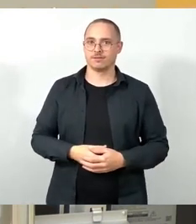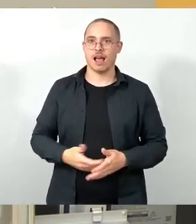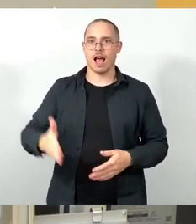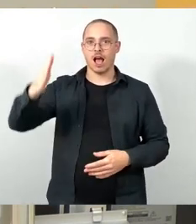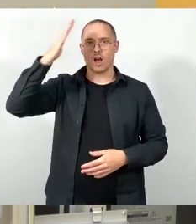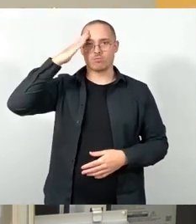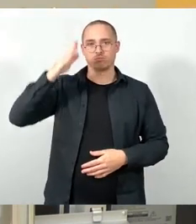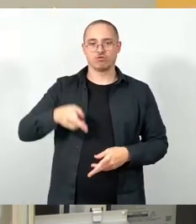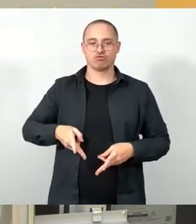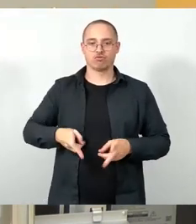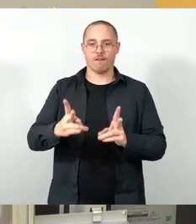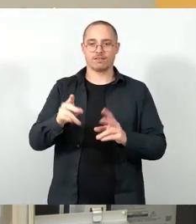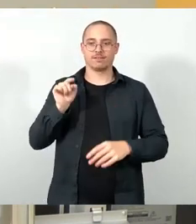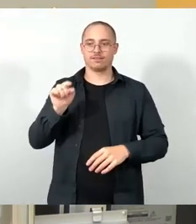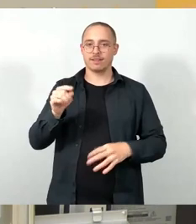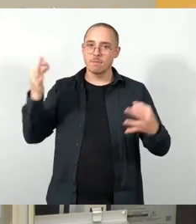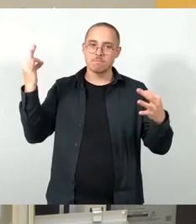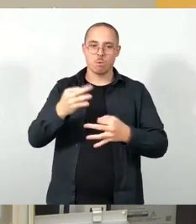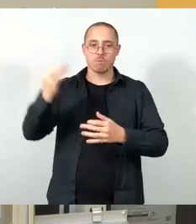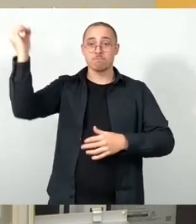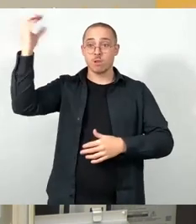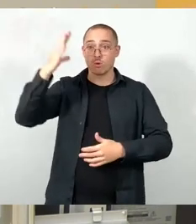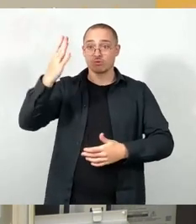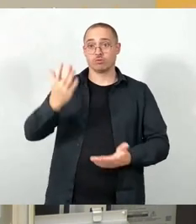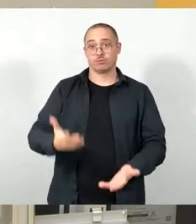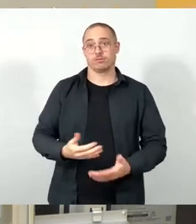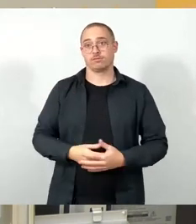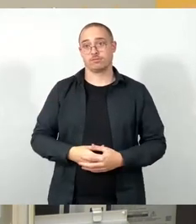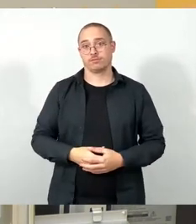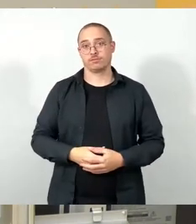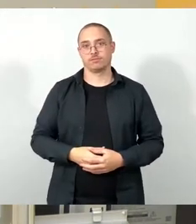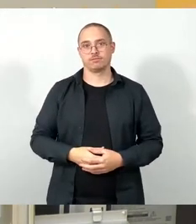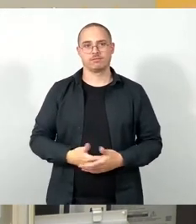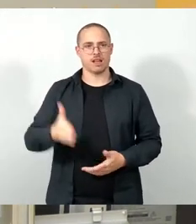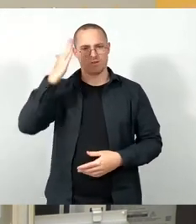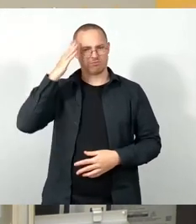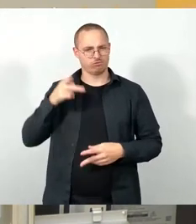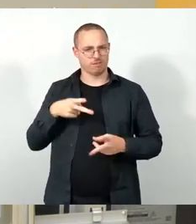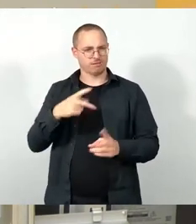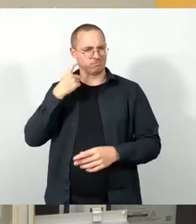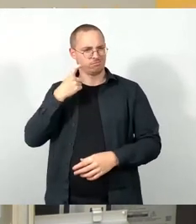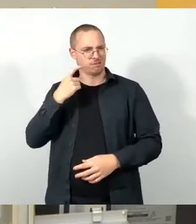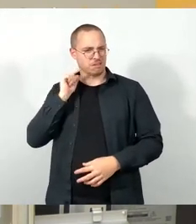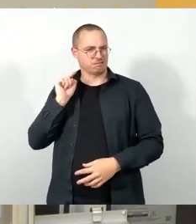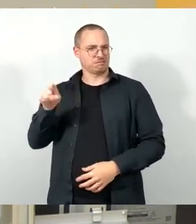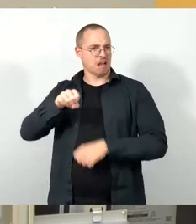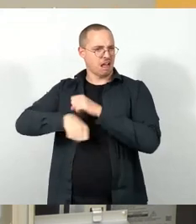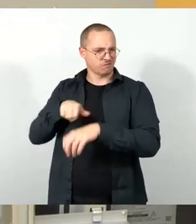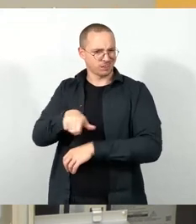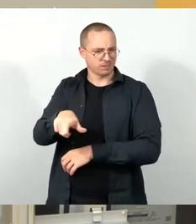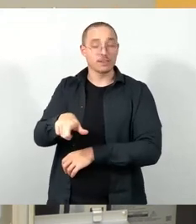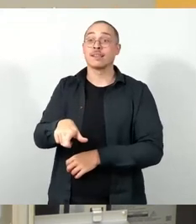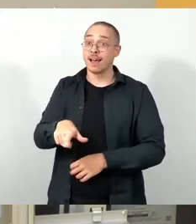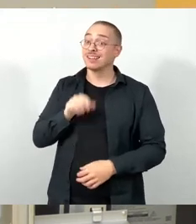Beleuchtung haben müssen. Nun sagen Sie Hauptstraßen, ich denke, es geht um Radwege. Ja, der Elbe-Radweg ist eine